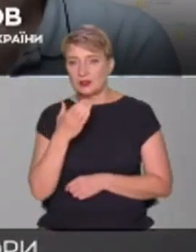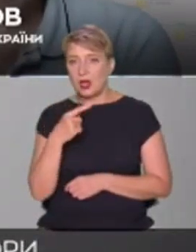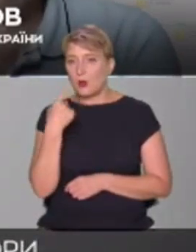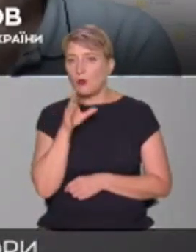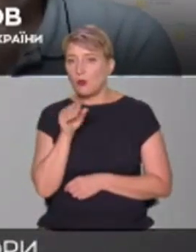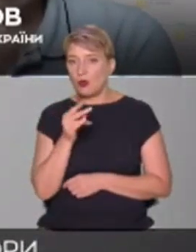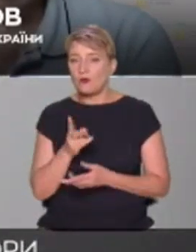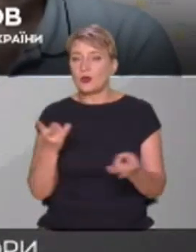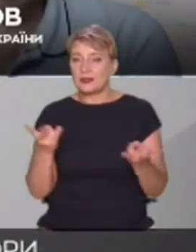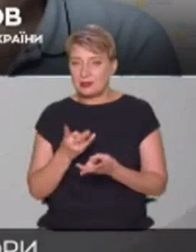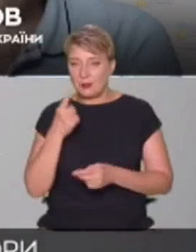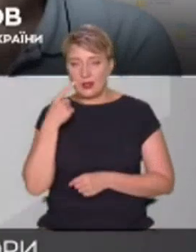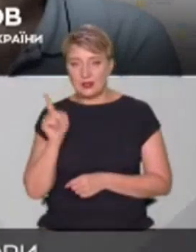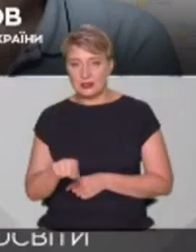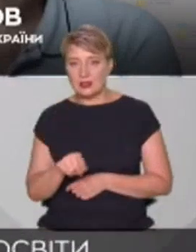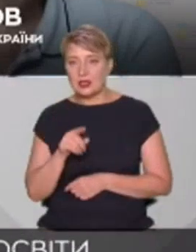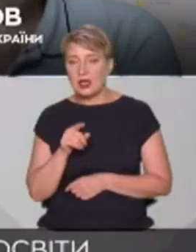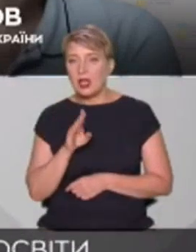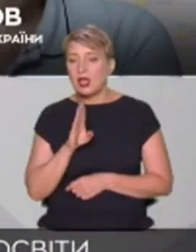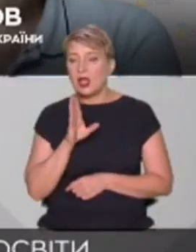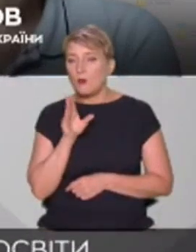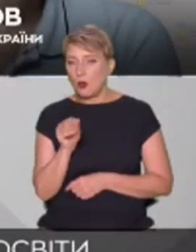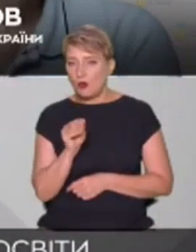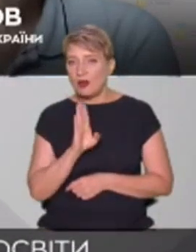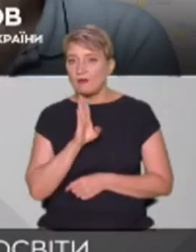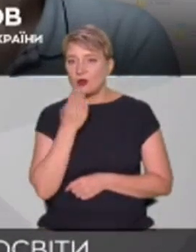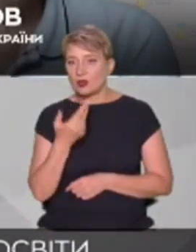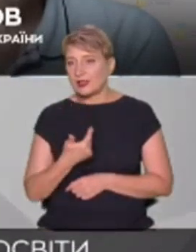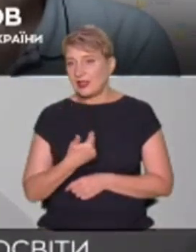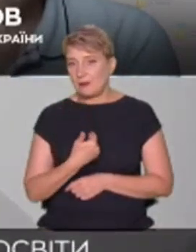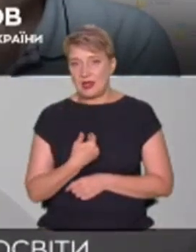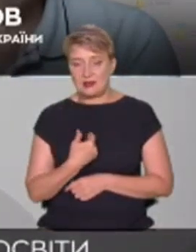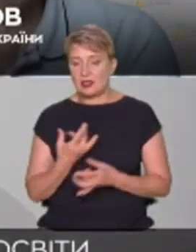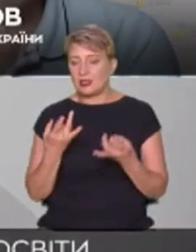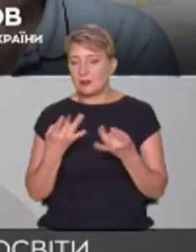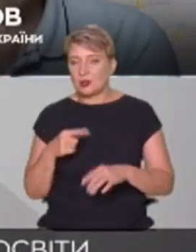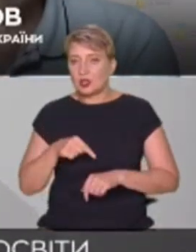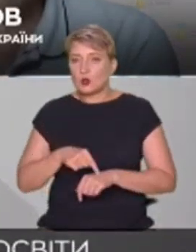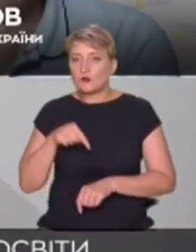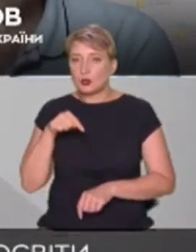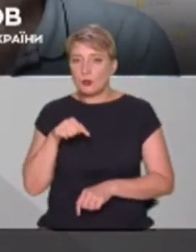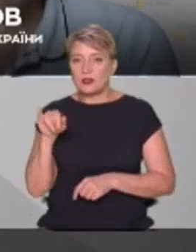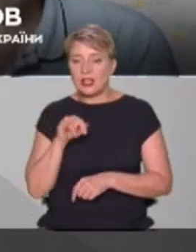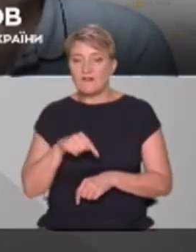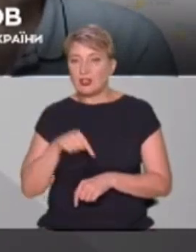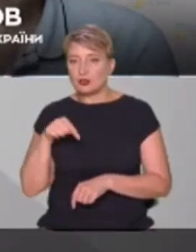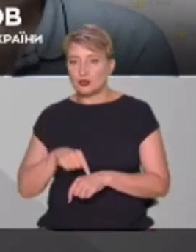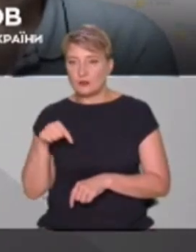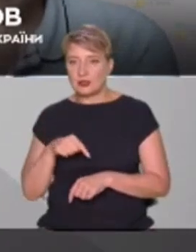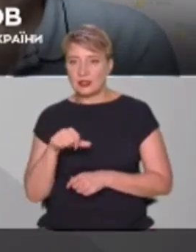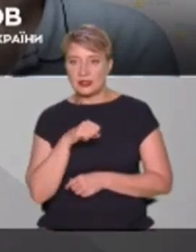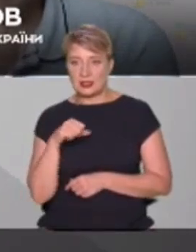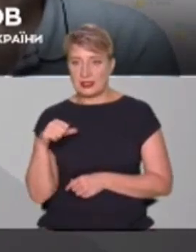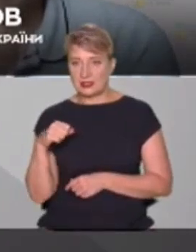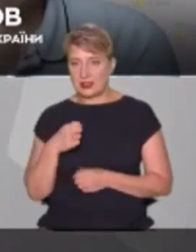А це, на жаль, мова ворога, і для мене це не дуже просто усвідомлювати і відчувати, бо сам я взагалі